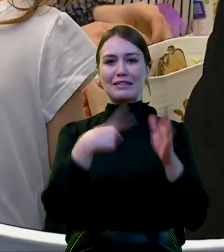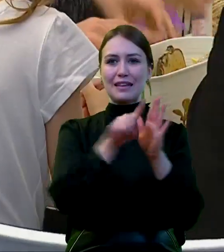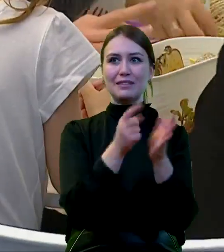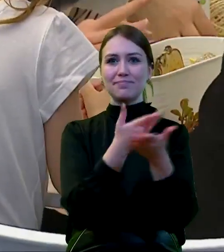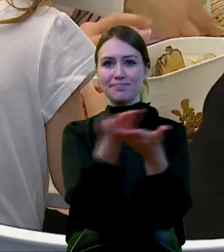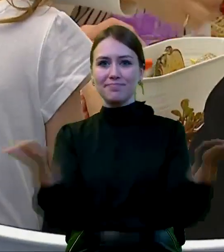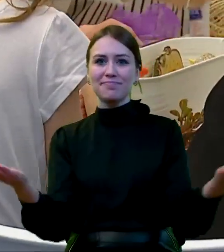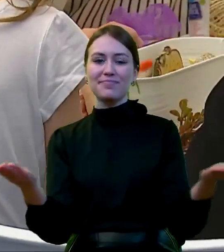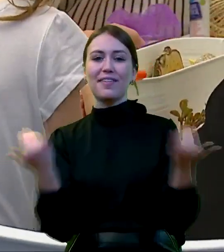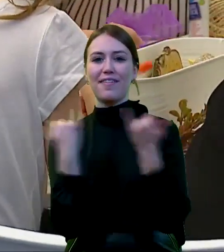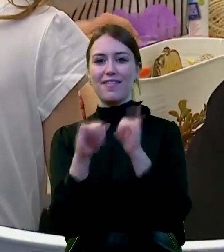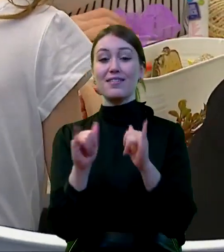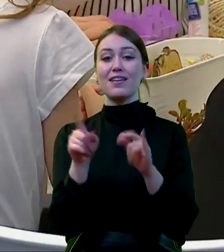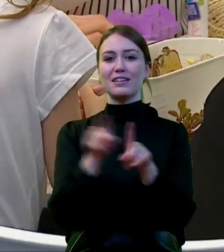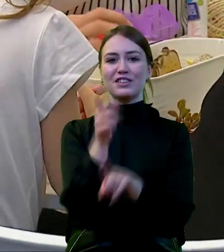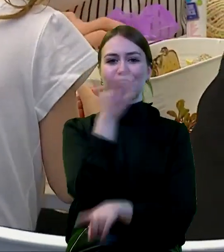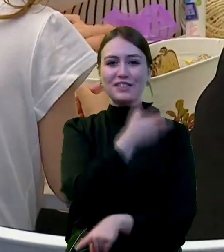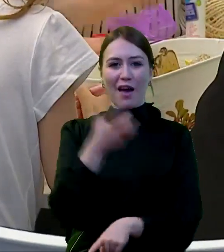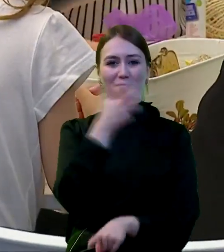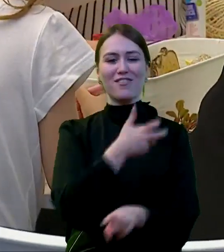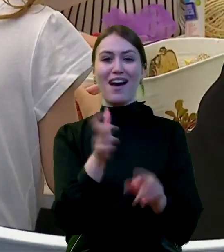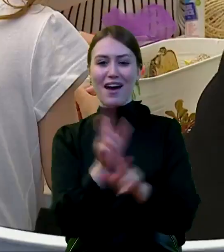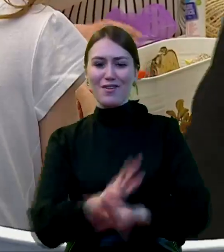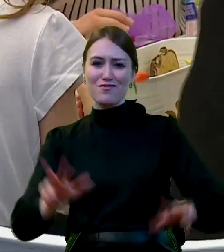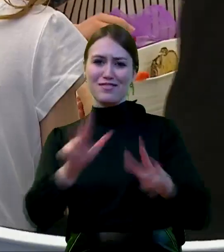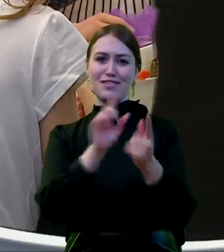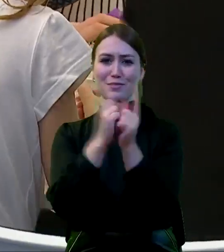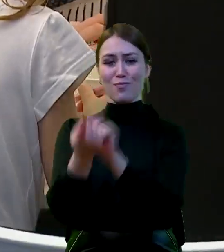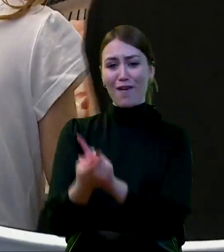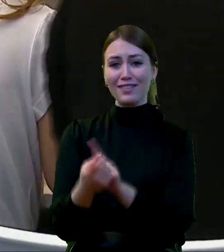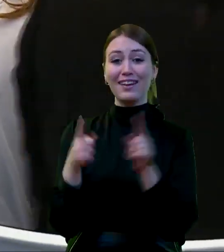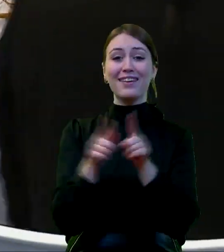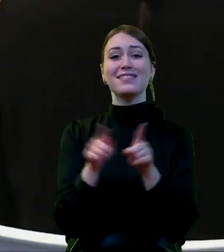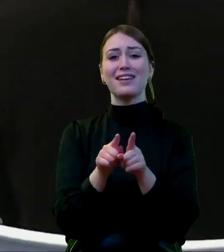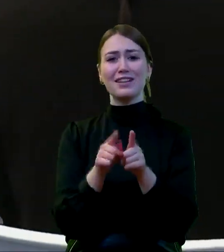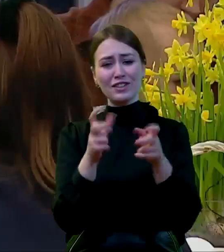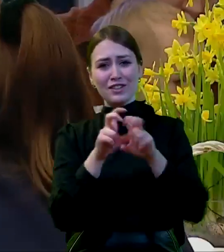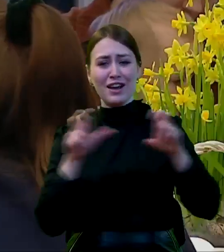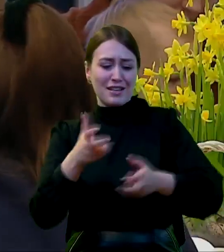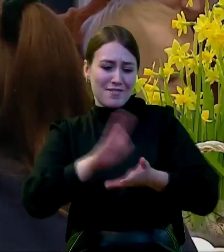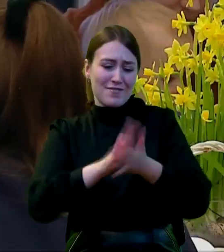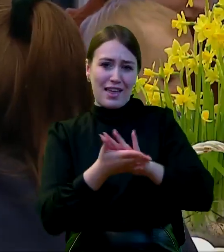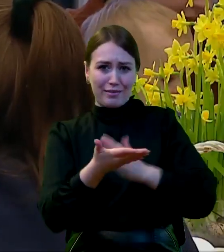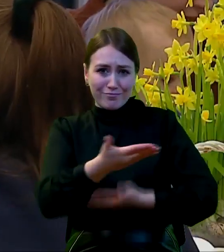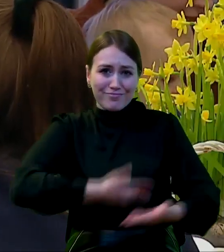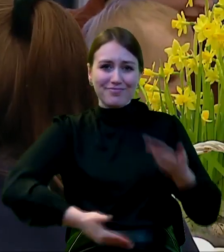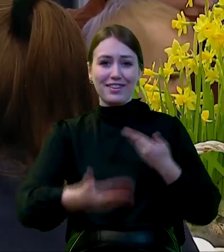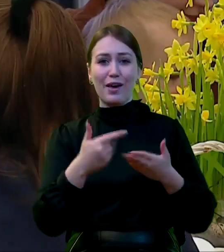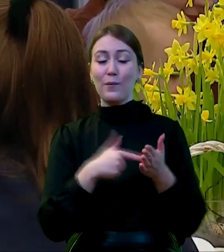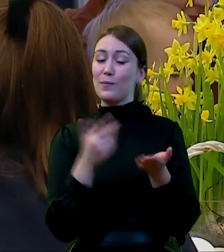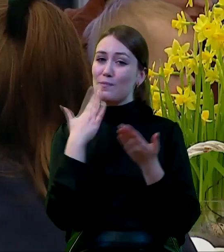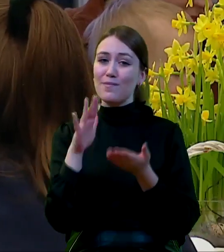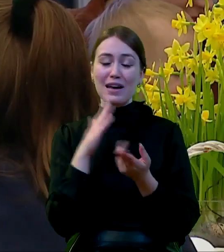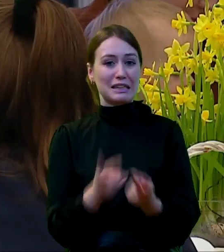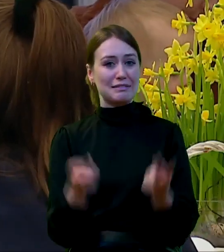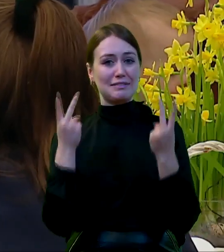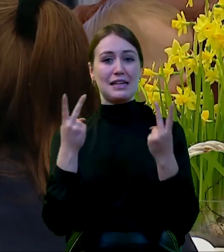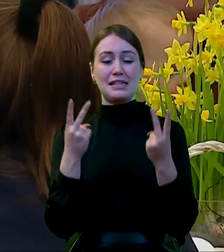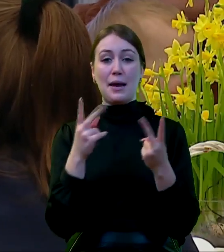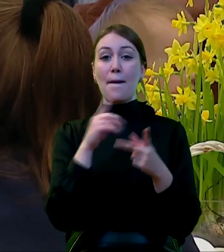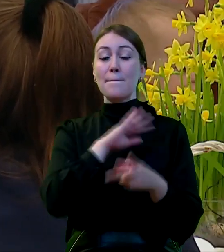ciepła, rodzinnych właśnie spotkań, czasu dla siebie. To jest niezwykle ważne i